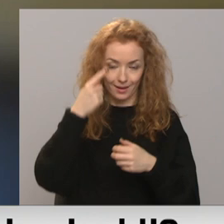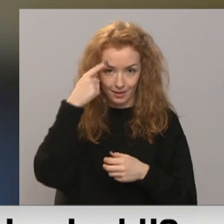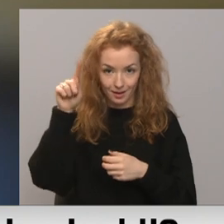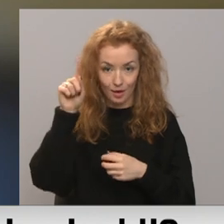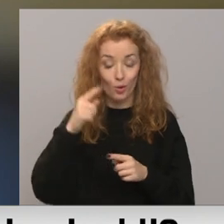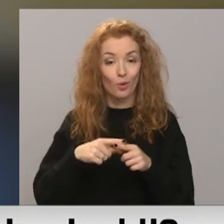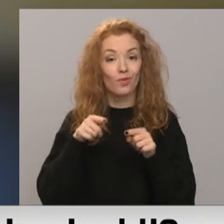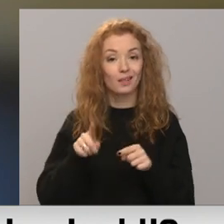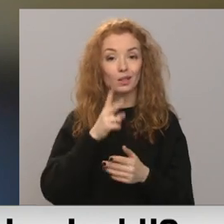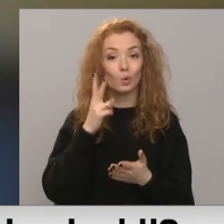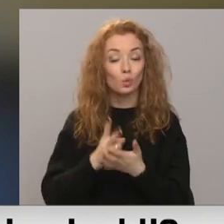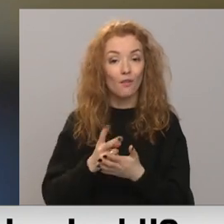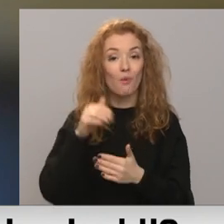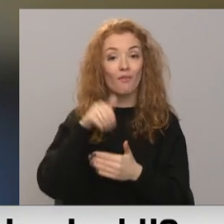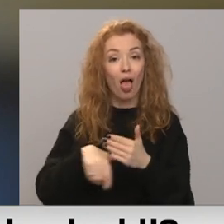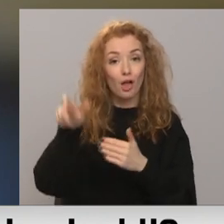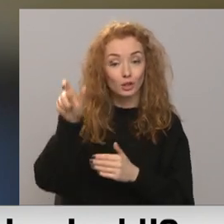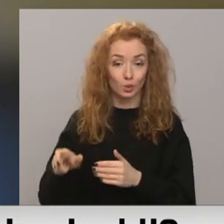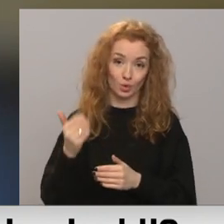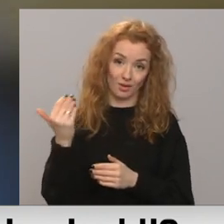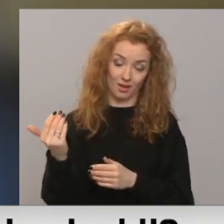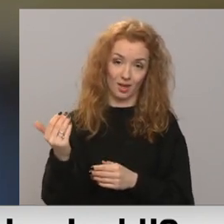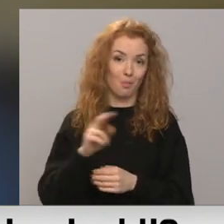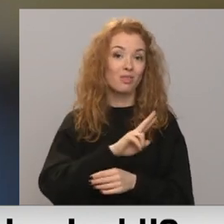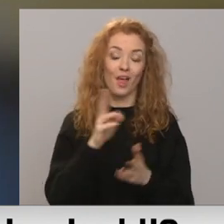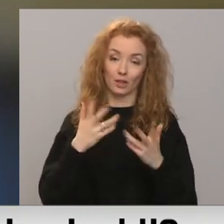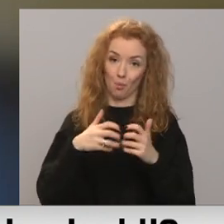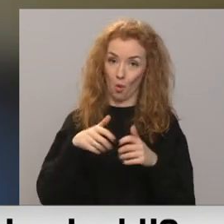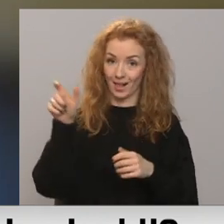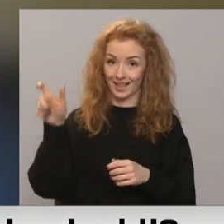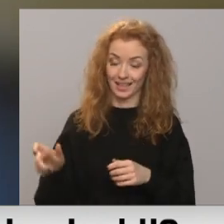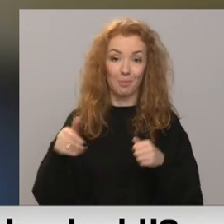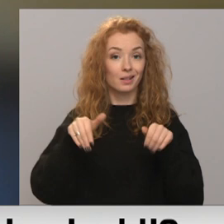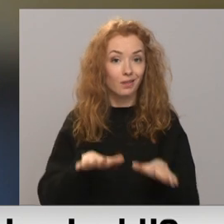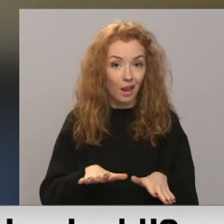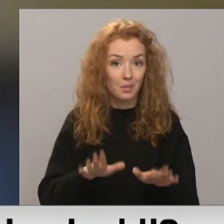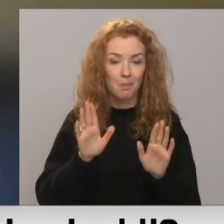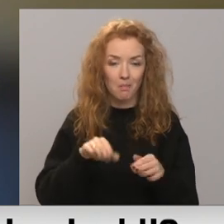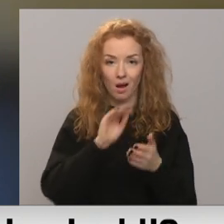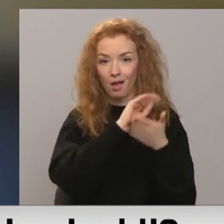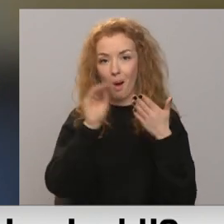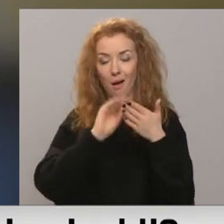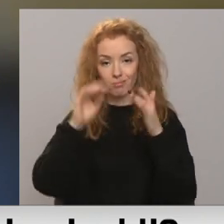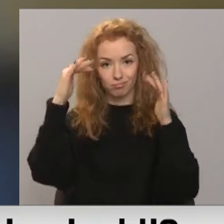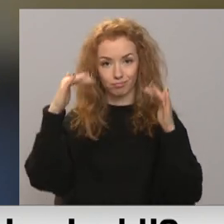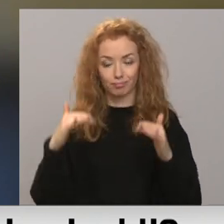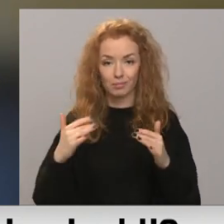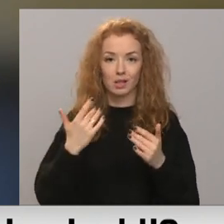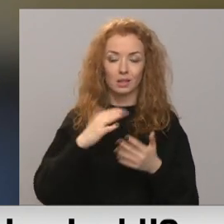Manuprāt, tas ir uzdevums vēstumiekiem nevis politikiem izlemt par teksta apjomu,